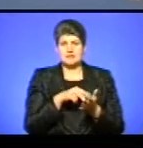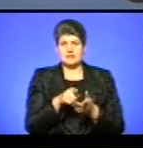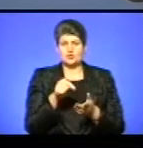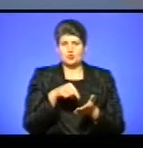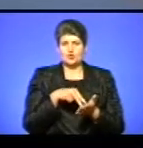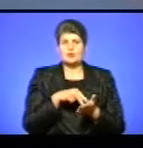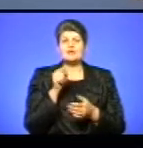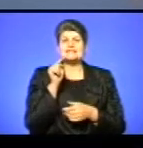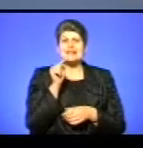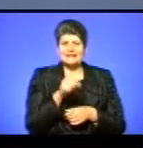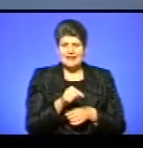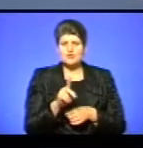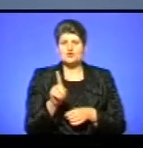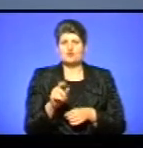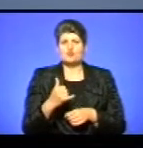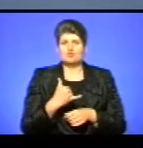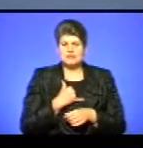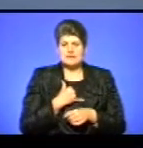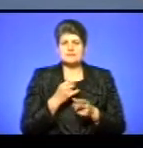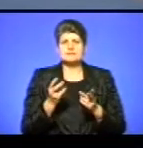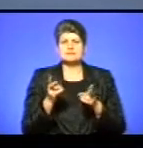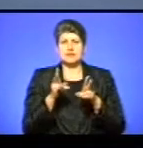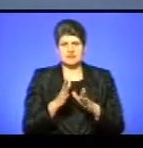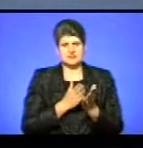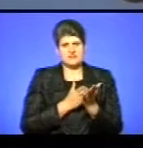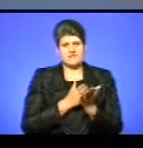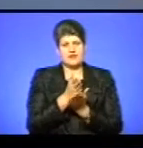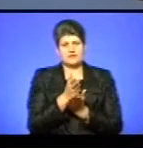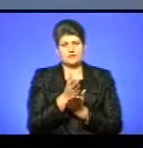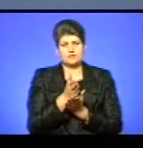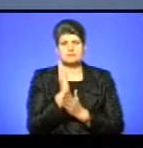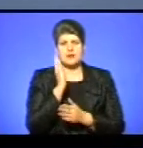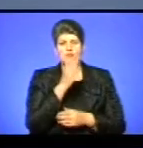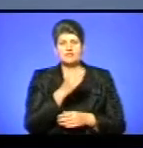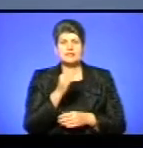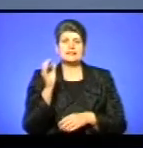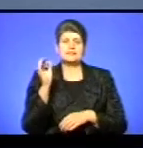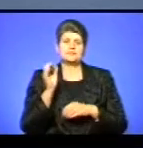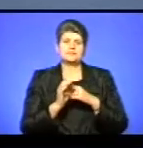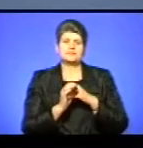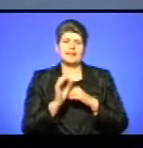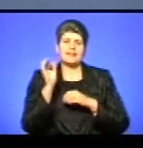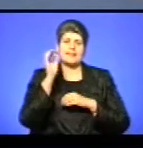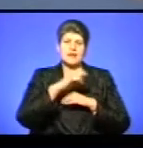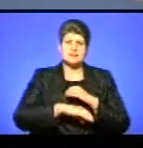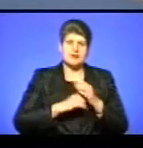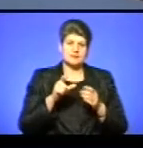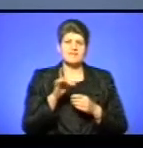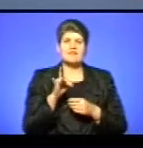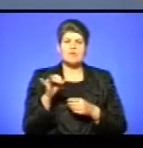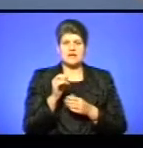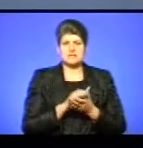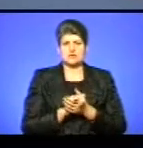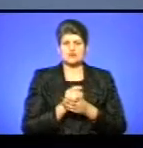стоїмо за те, аби в нас залишився вектор, який спрямований на Захід, до Європейського Союзу. Це була основна